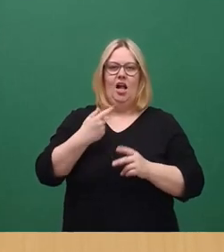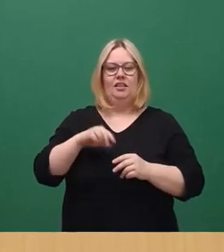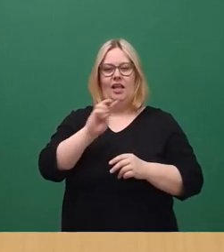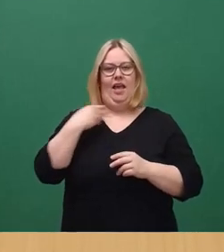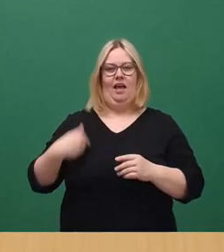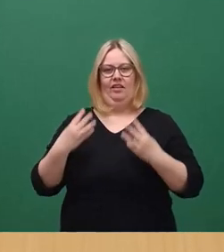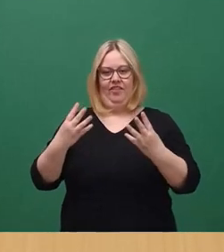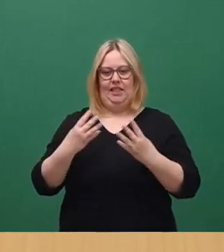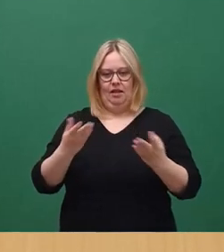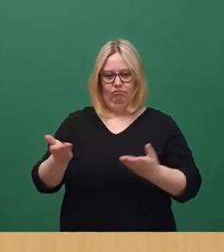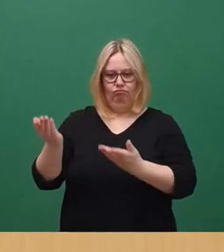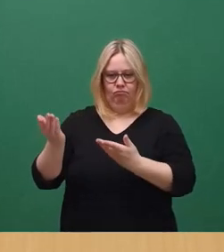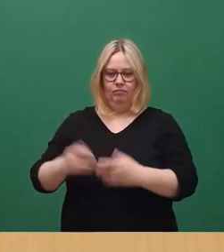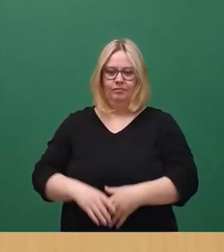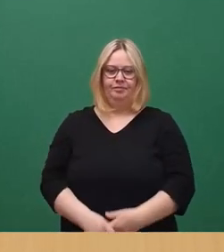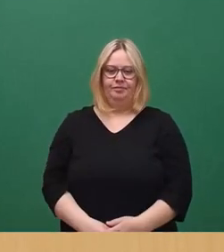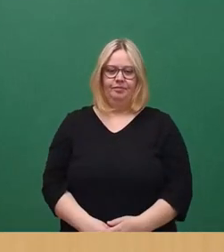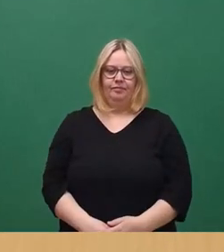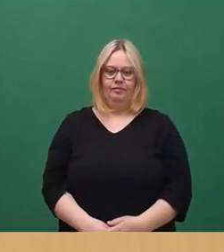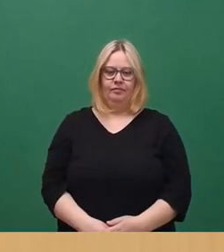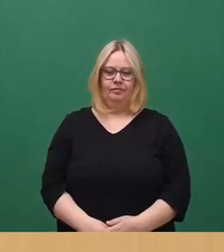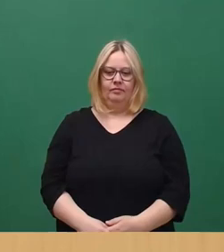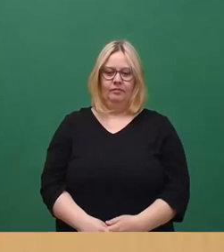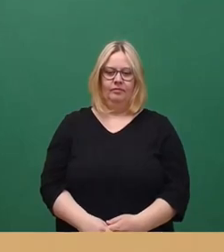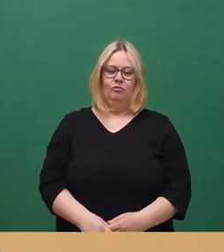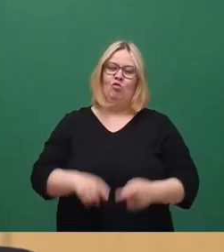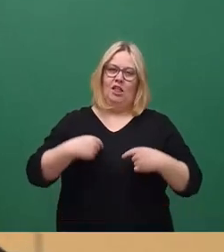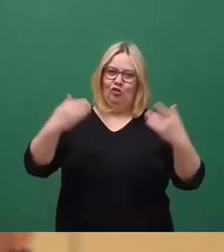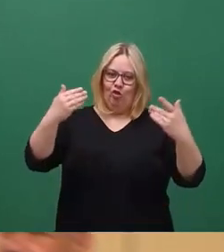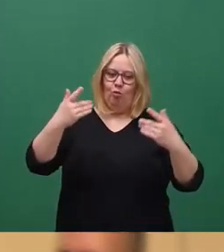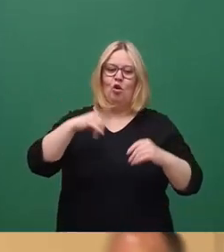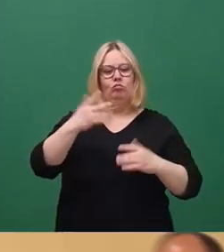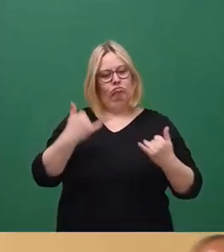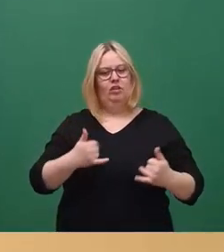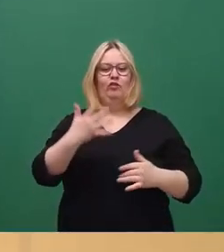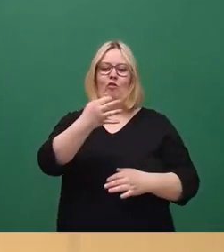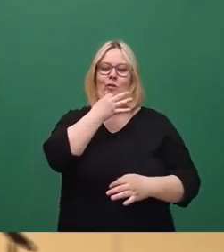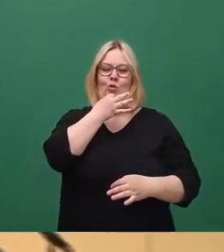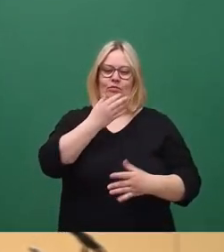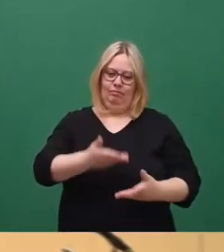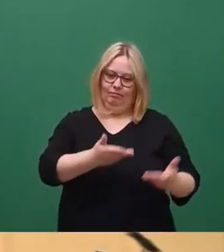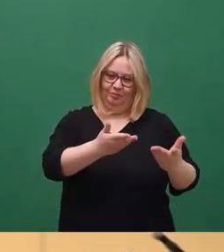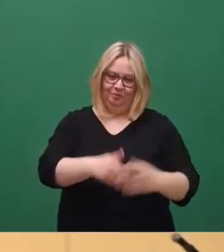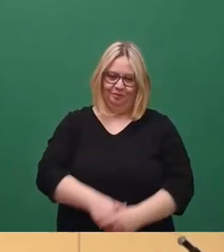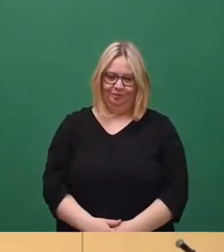herzlich in unserem Kreis willkommen heißen und auch für Sie fünf Minuten Redezeit.